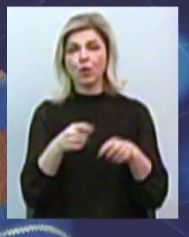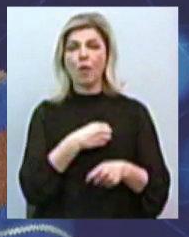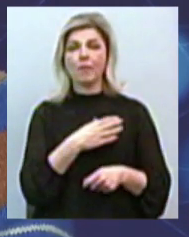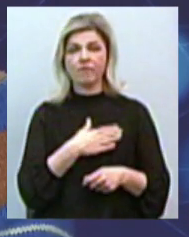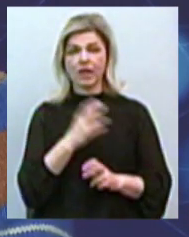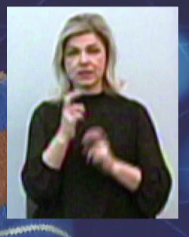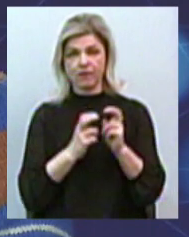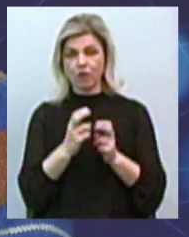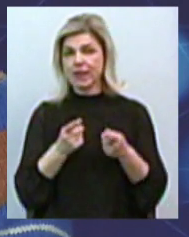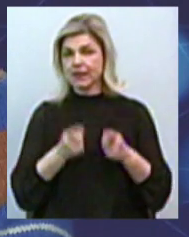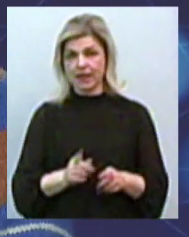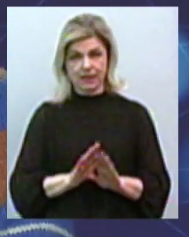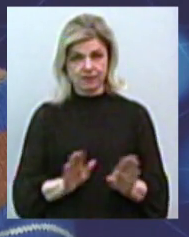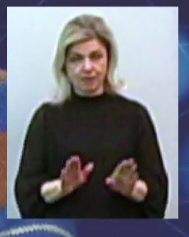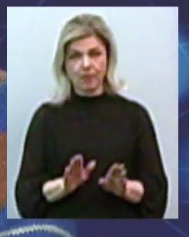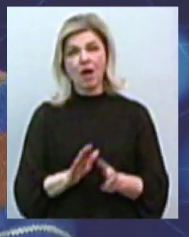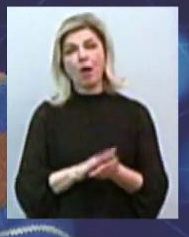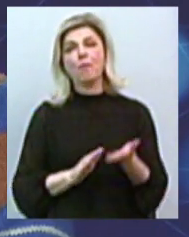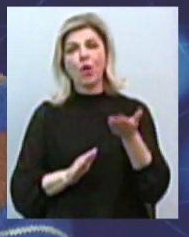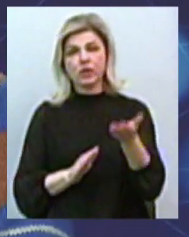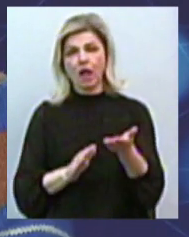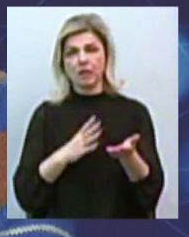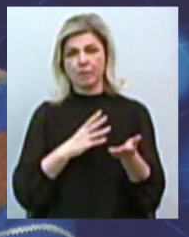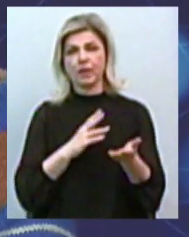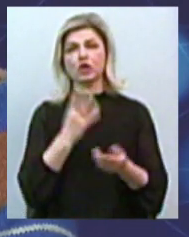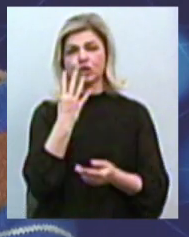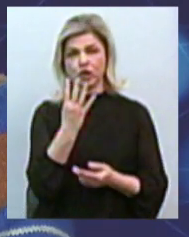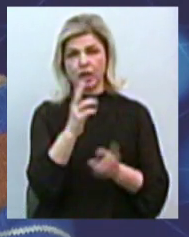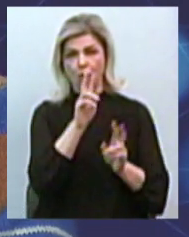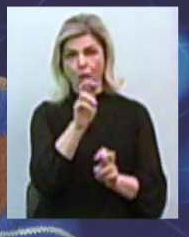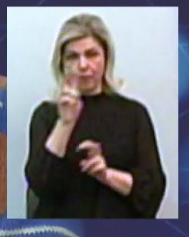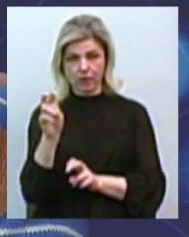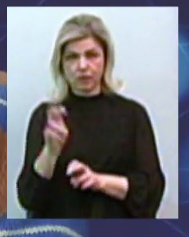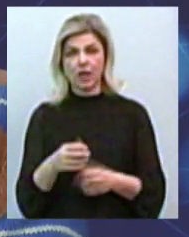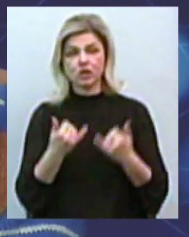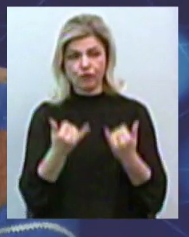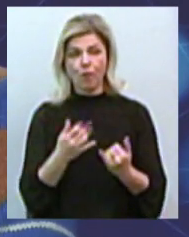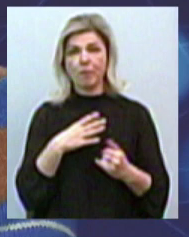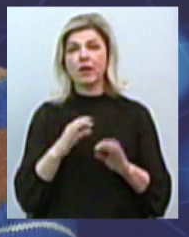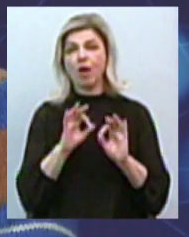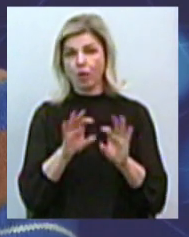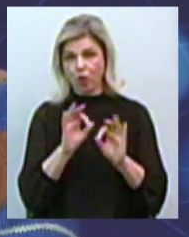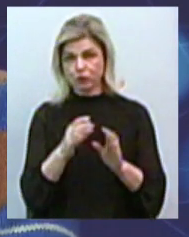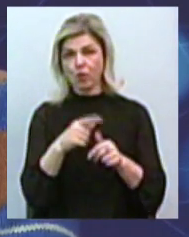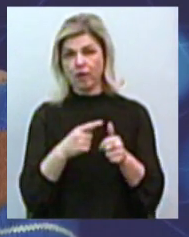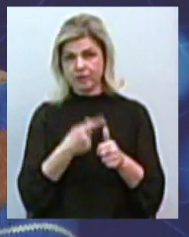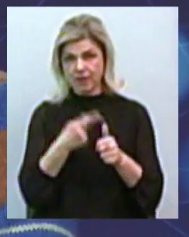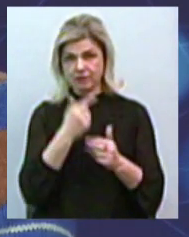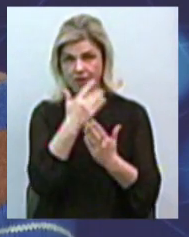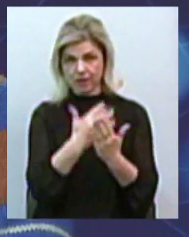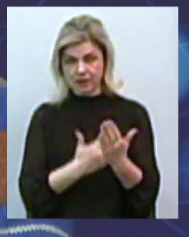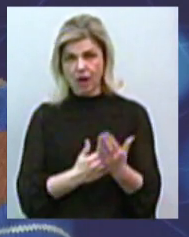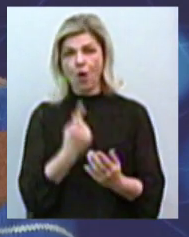Океан недійсним. Подали 4 компанії, ми їх вже в студії сьогодні озвучили. Одна з цих компаній – Belmont